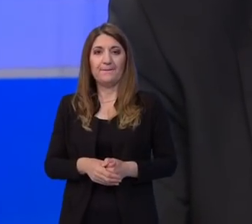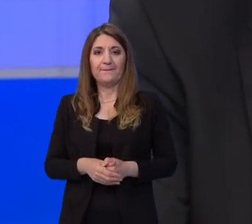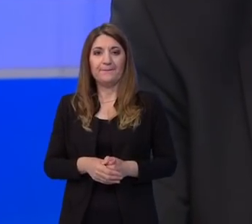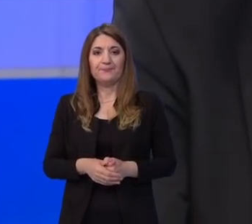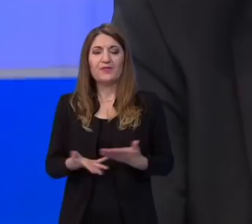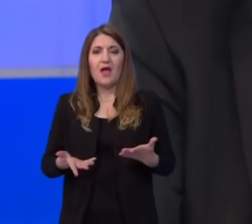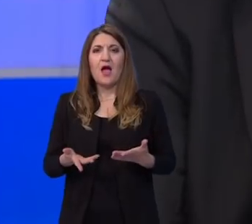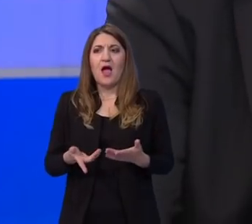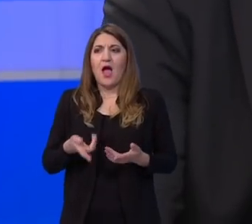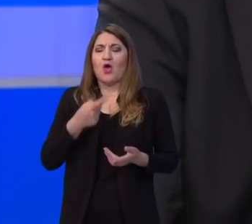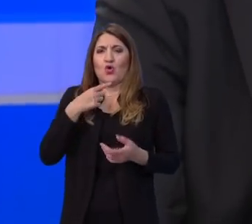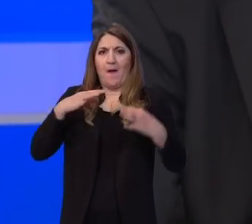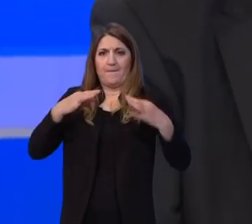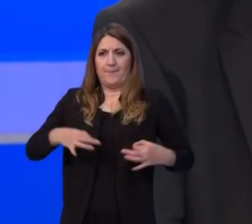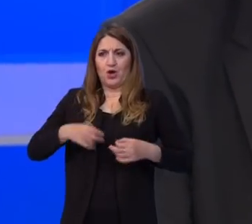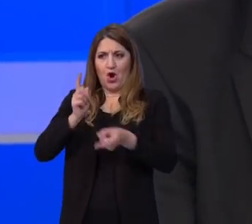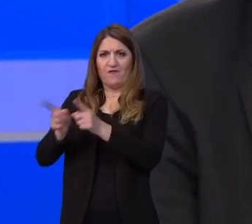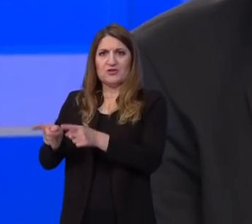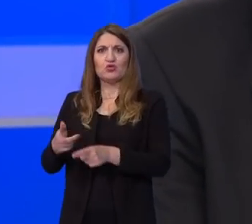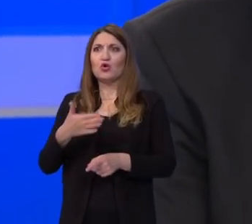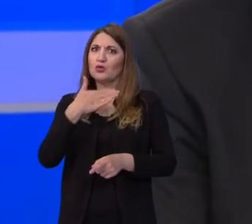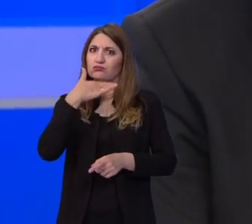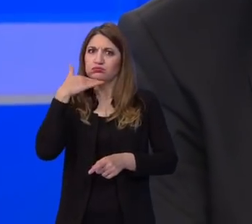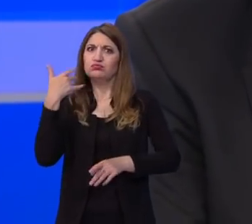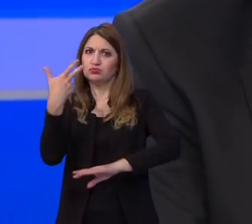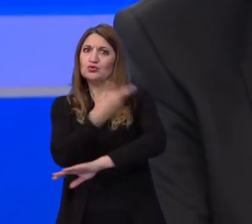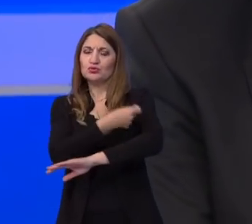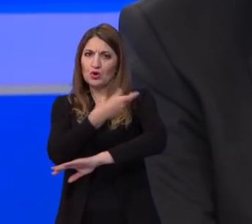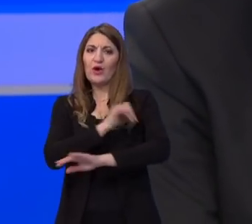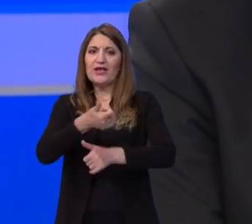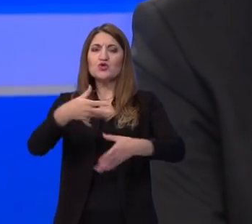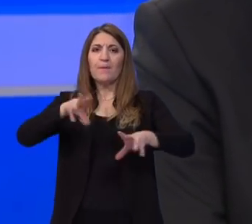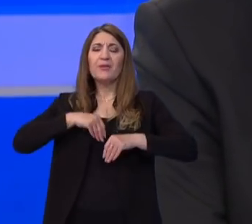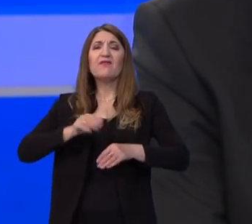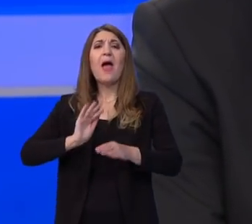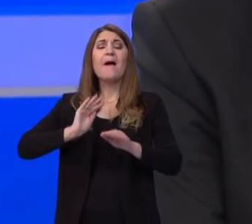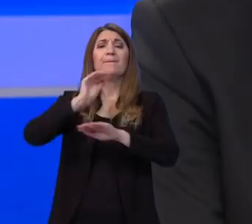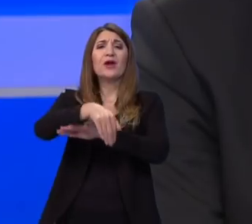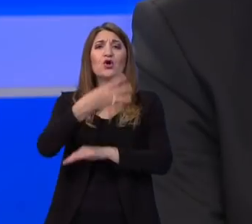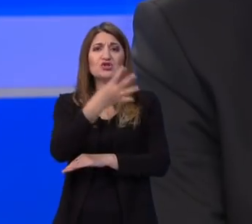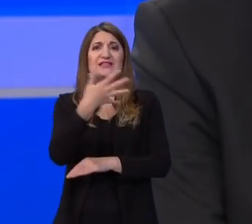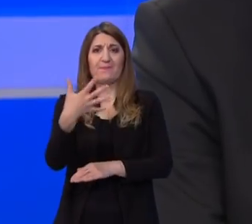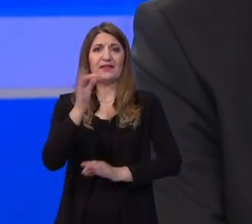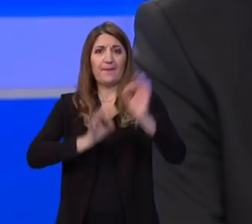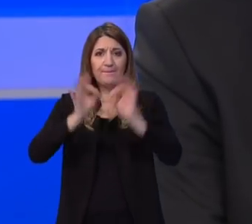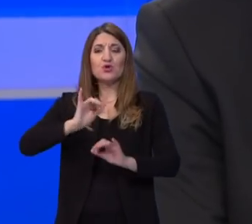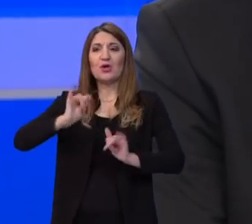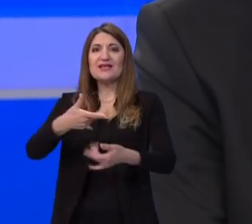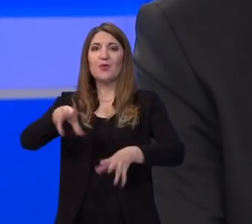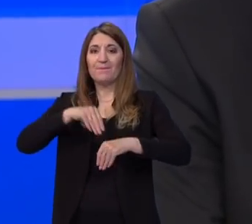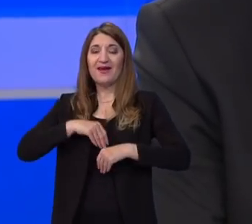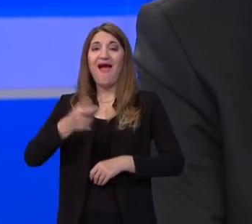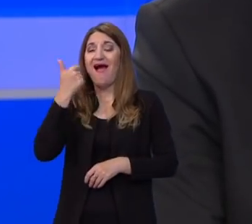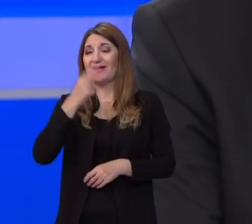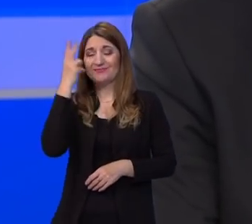kod prosvjetnih radnika bio relativno visok, odnosno na druge struke preko 45%, ali definitivno to nije